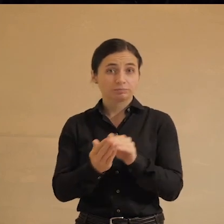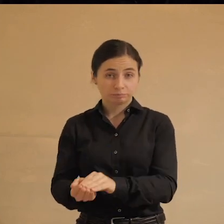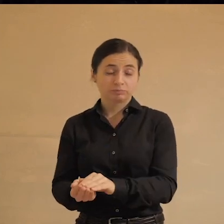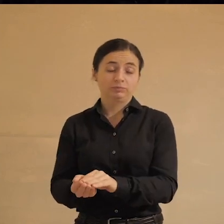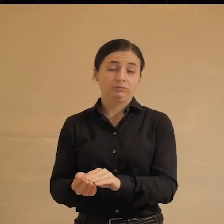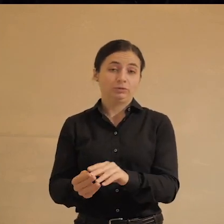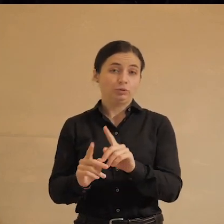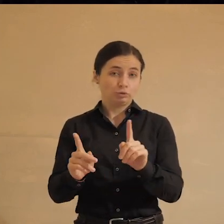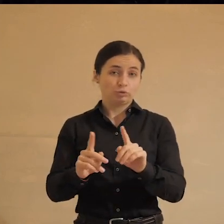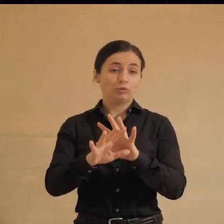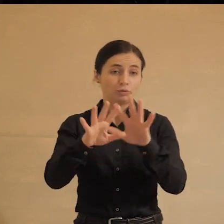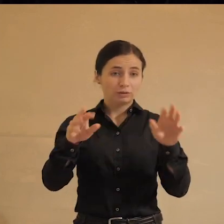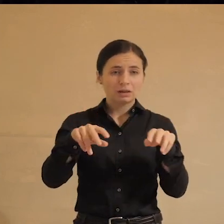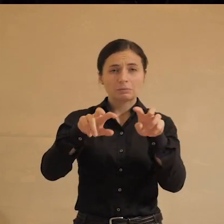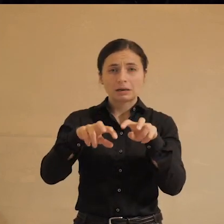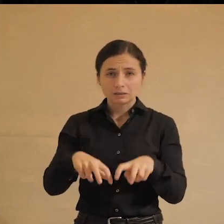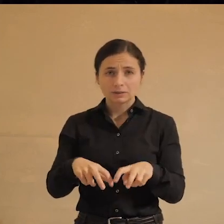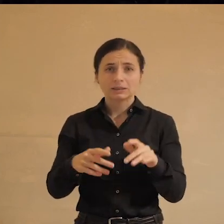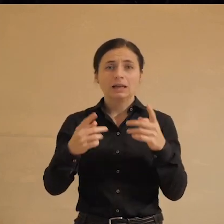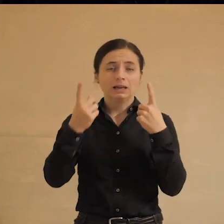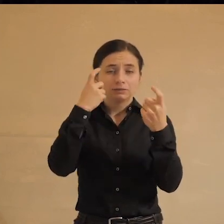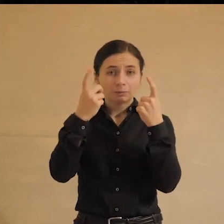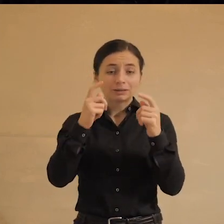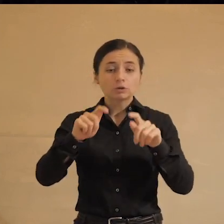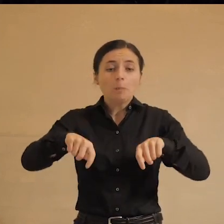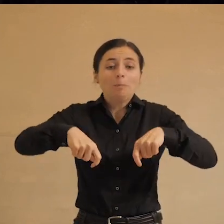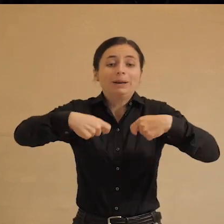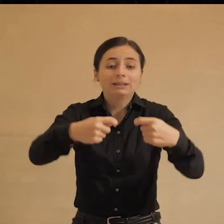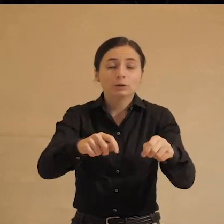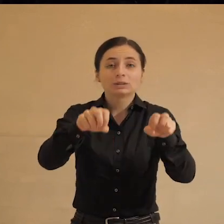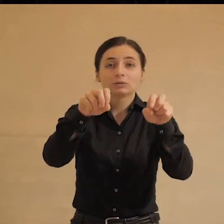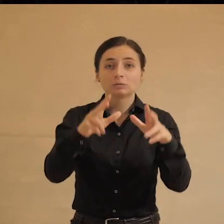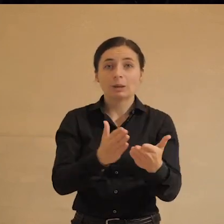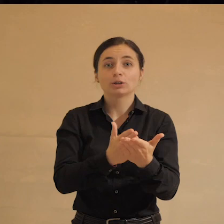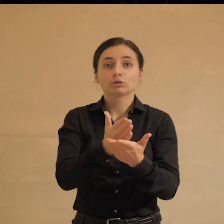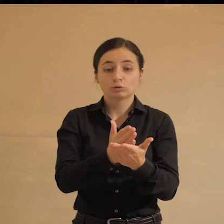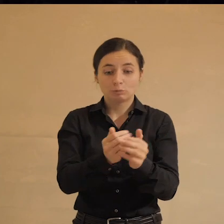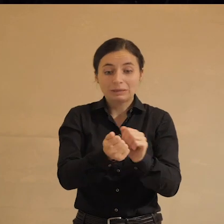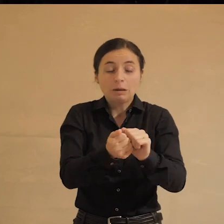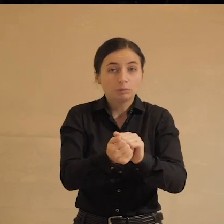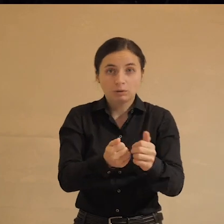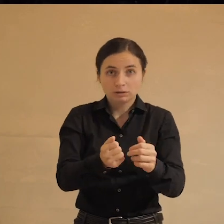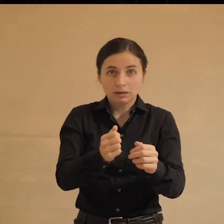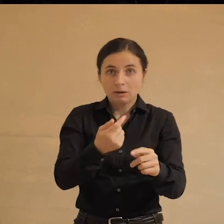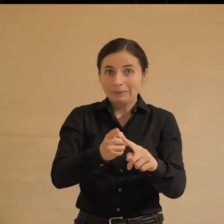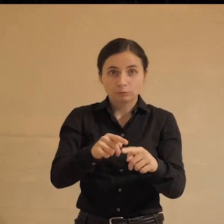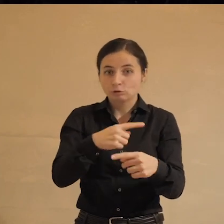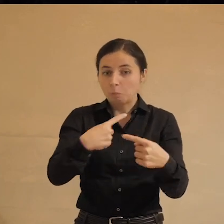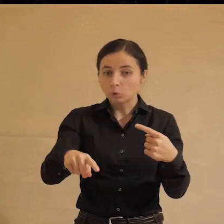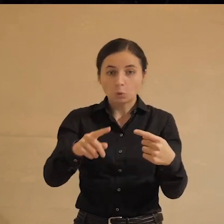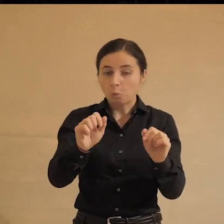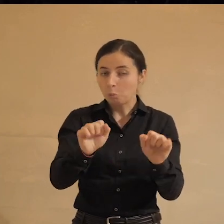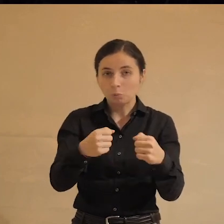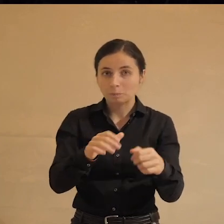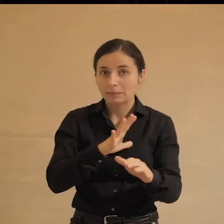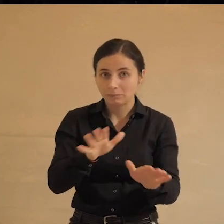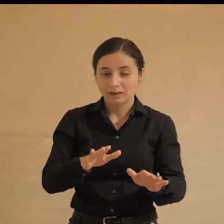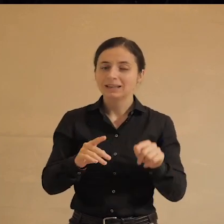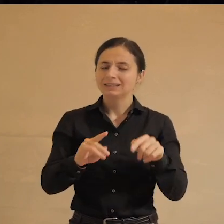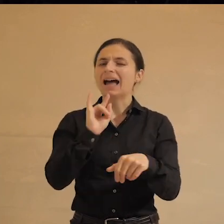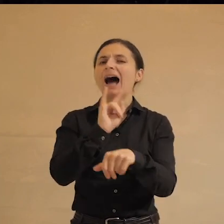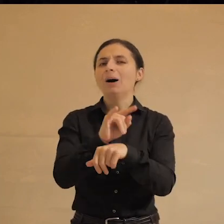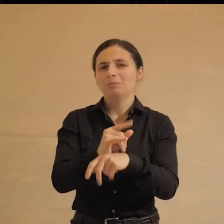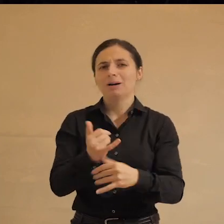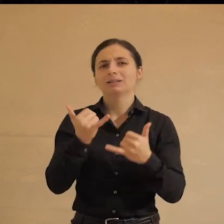этим убеждением, что всем этим расследователям информацию приносят спецслужбы в папках, на бумаге, по-другому не бывает. А все остальное, это просто обман